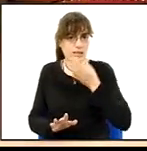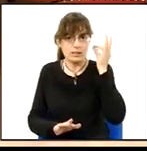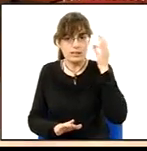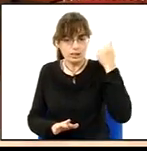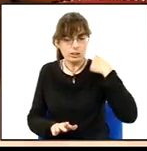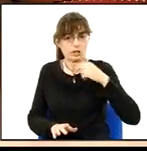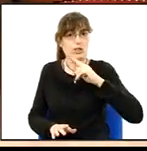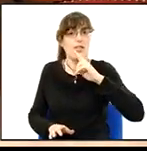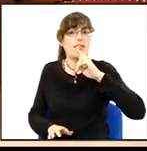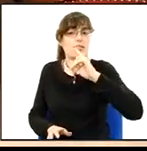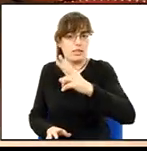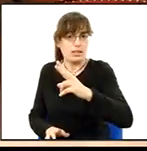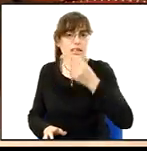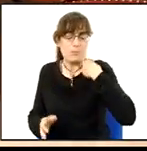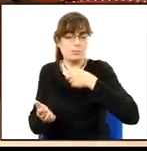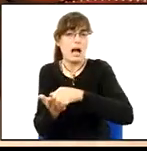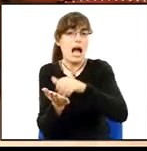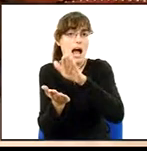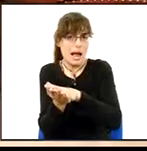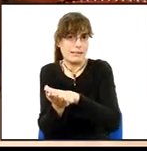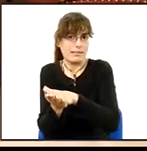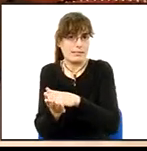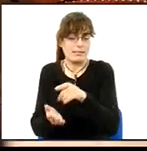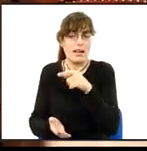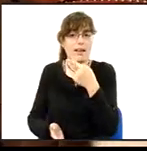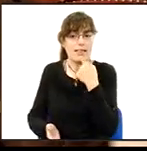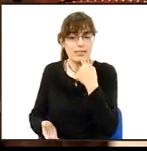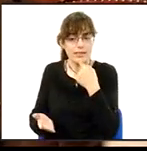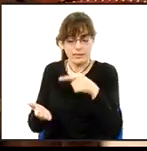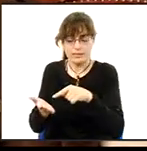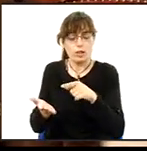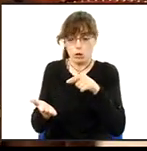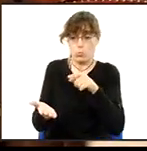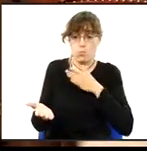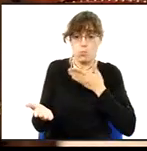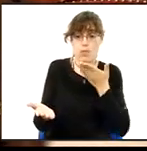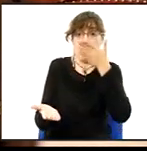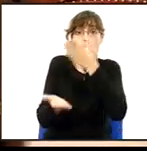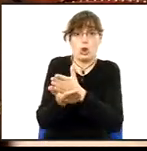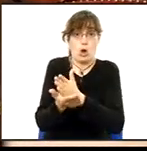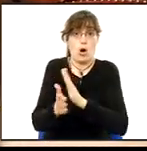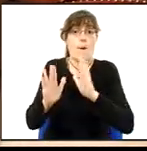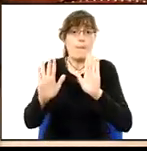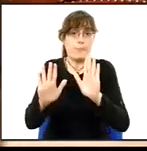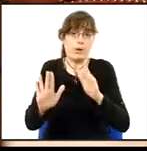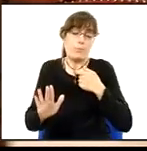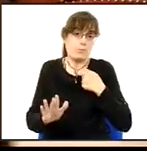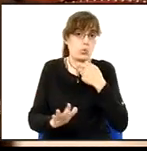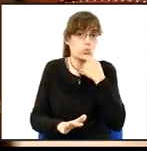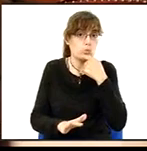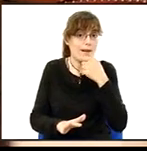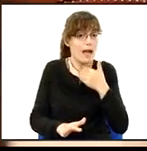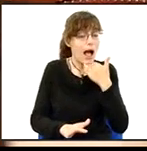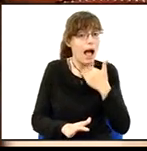'altre dia s'ho pot mirar tranquil·lament a l'acte, no vaig dir res perquè vostè hi hagués d'intervenir. En tot cas, m'agradaria que si hi hagués alguna cosa